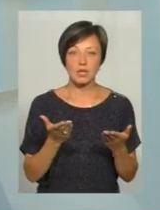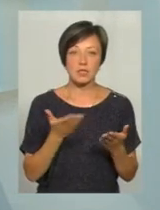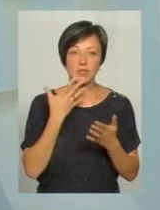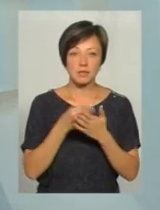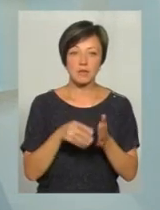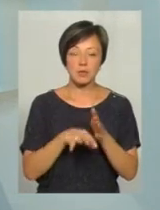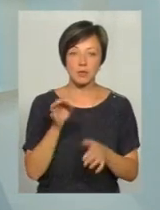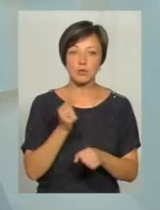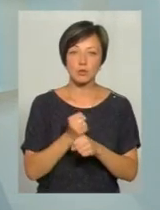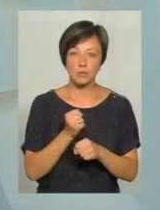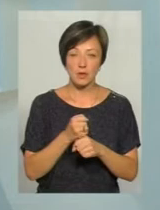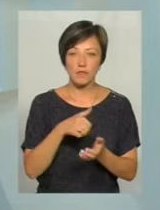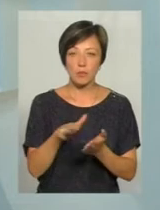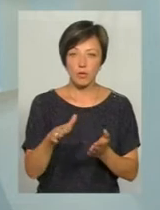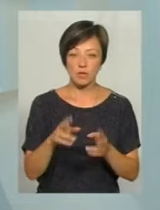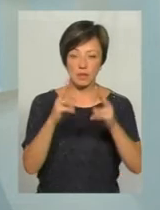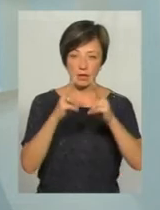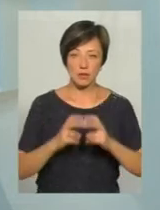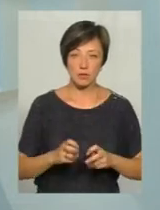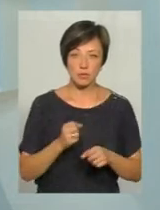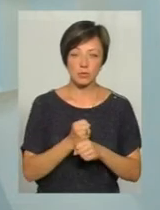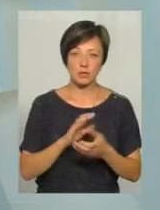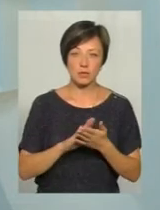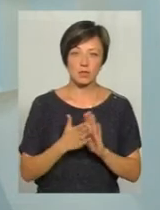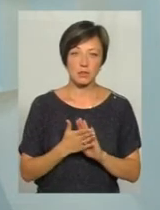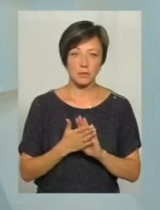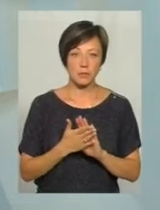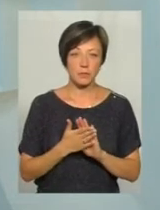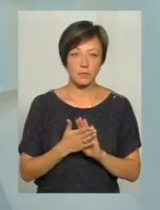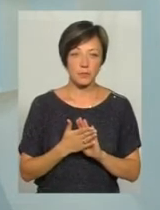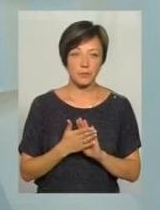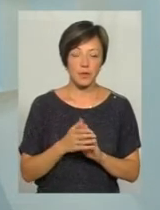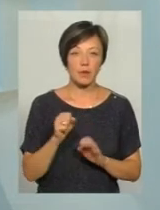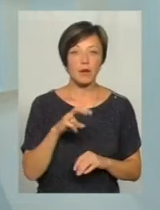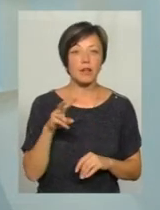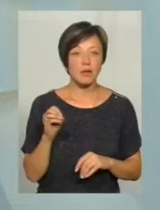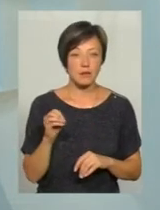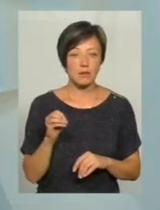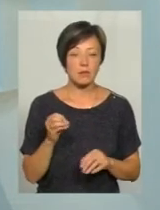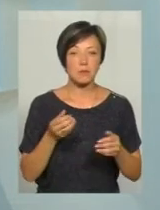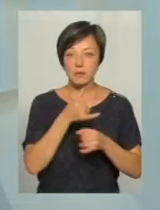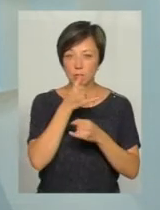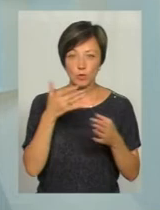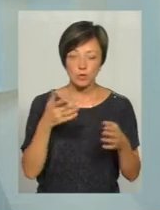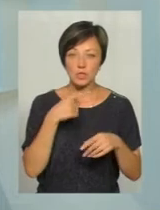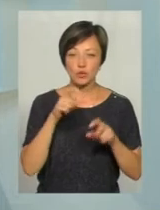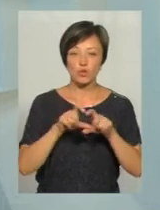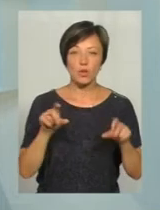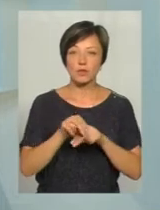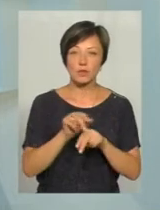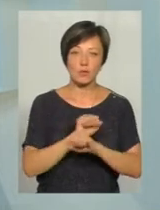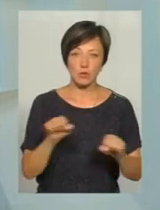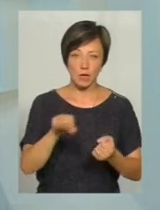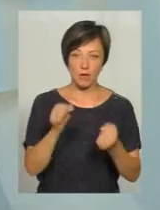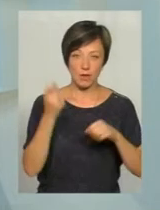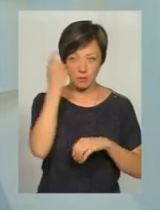зробила, відмовившись проходити огляд на стан алкогольного сп'яніння. Але ми не можемо сказати, що в школах їх не вчать, що не можна